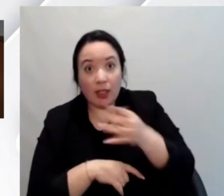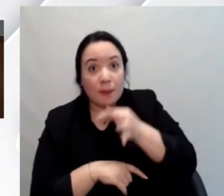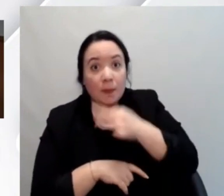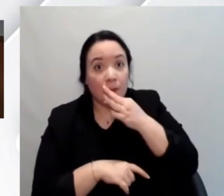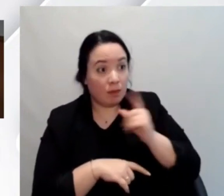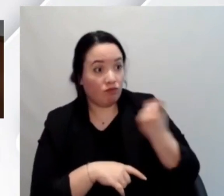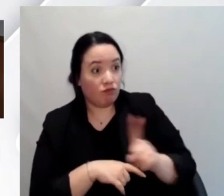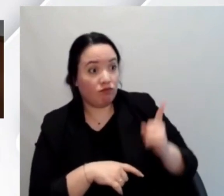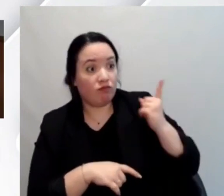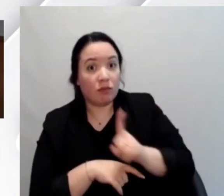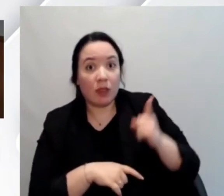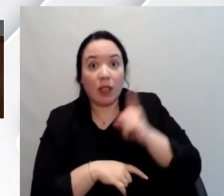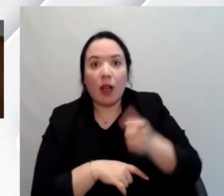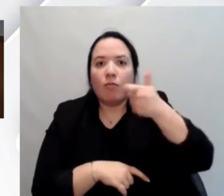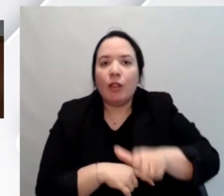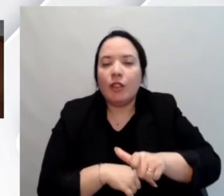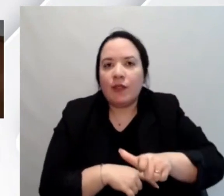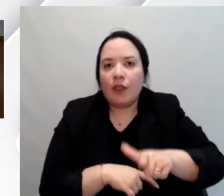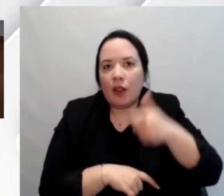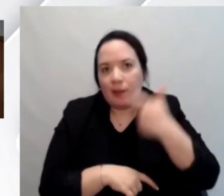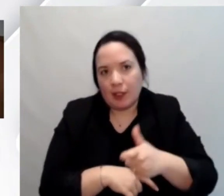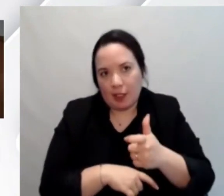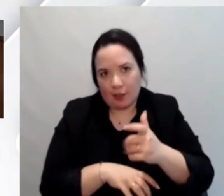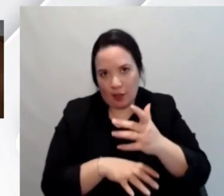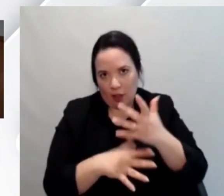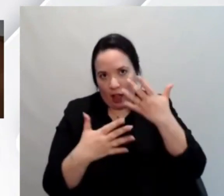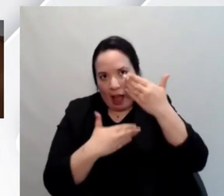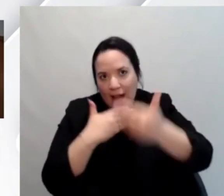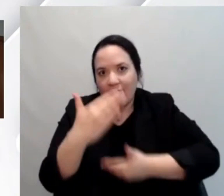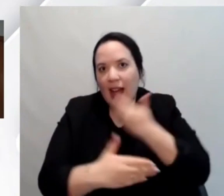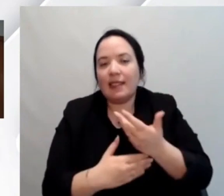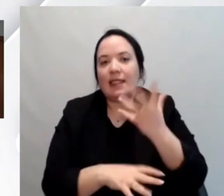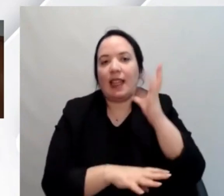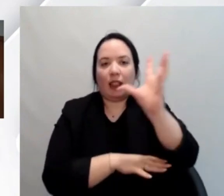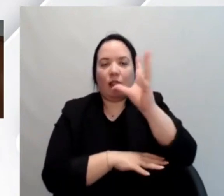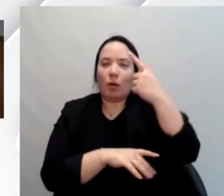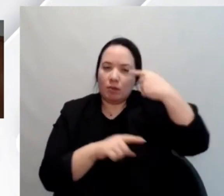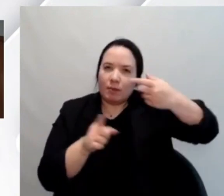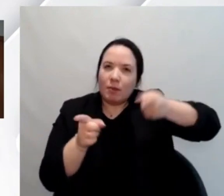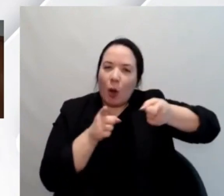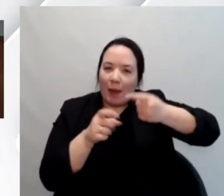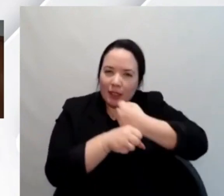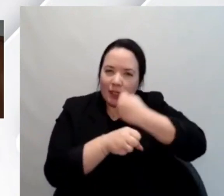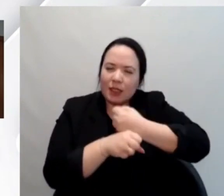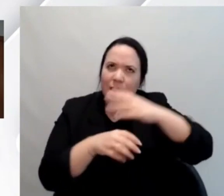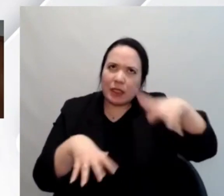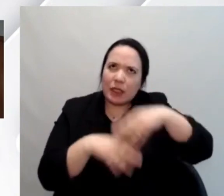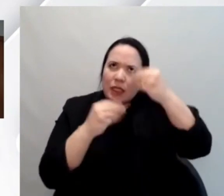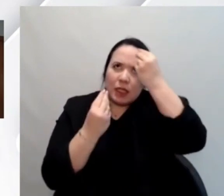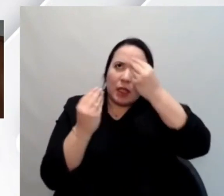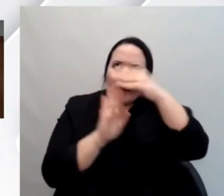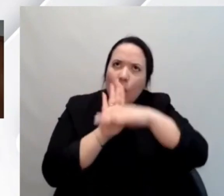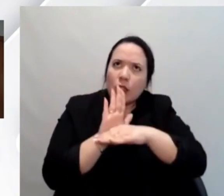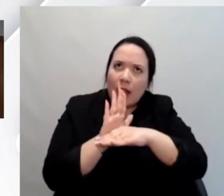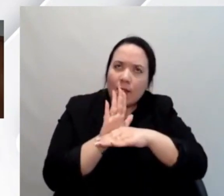portato avanti la teoria che abbiamo messo sul titolo quando abbiamo creato il programma con Antonio Palmieri l'accessibilità